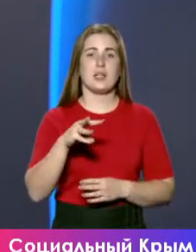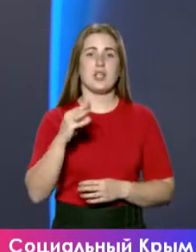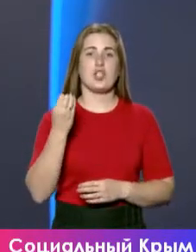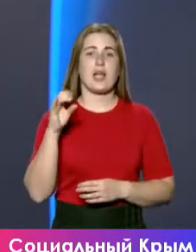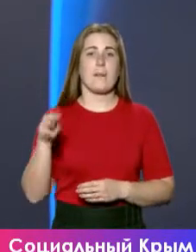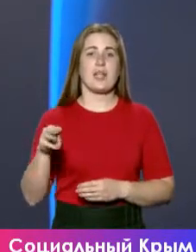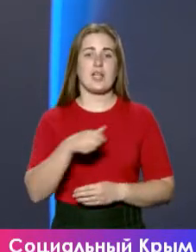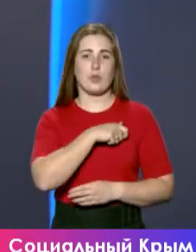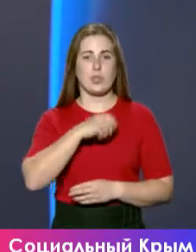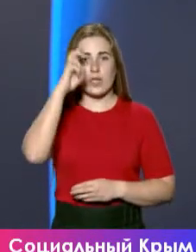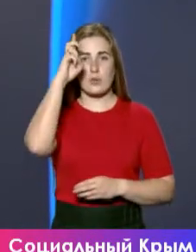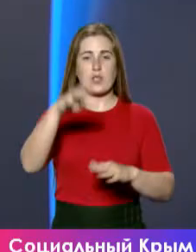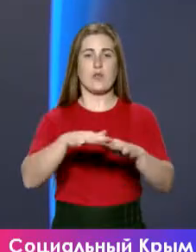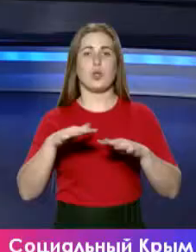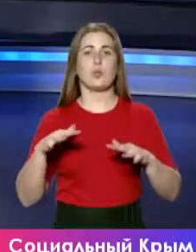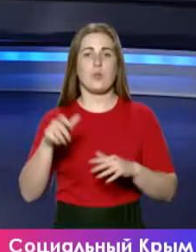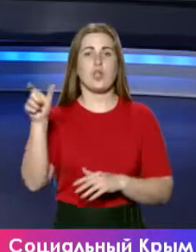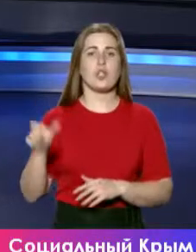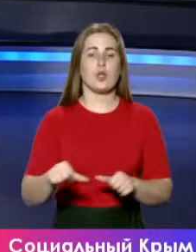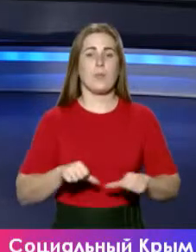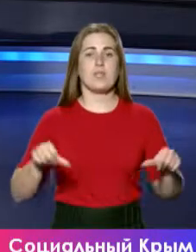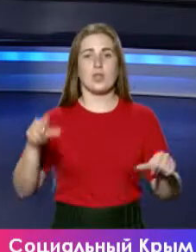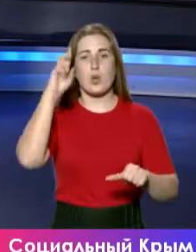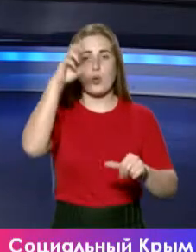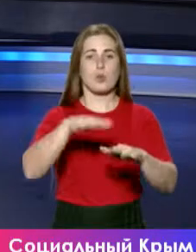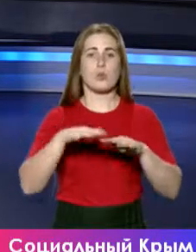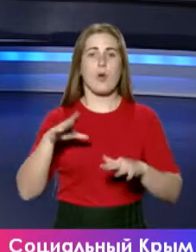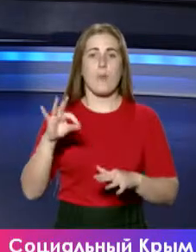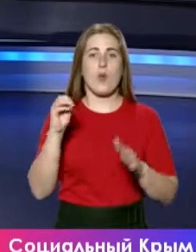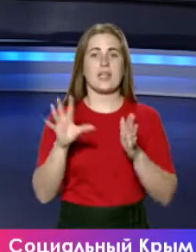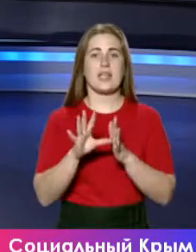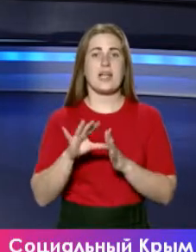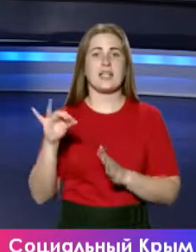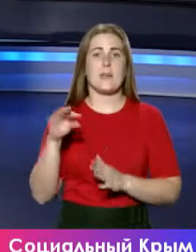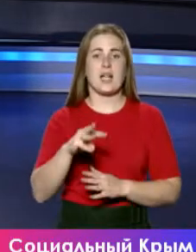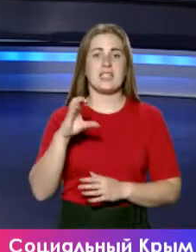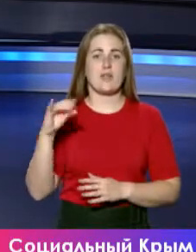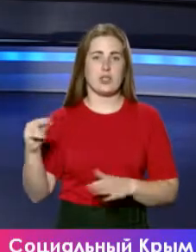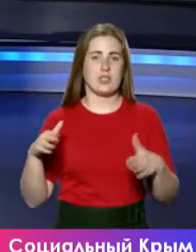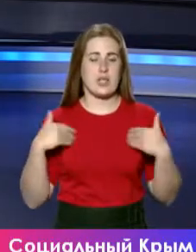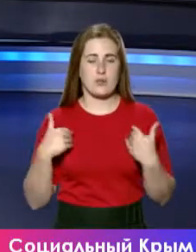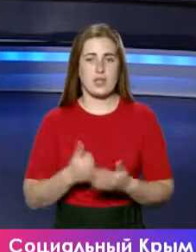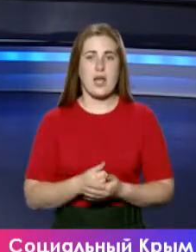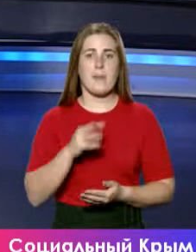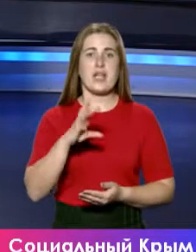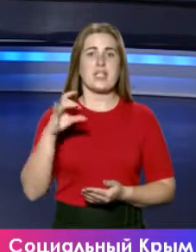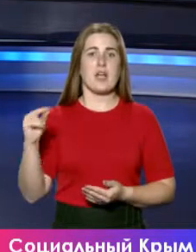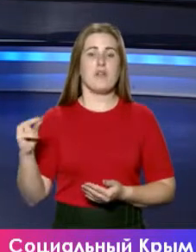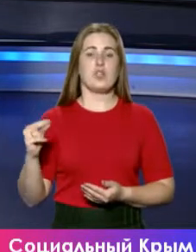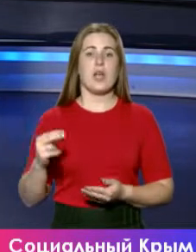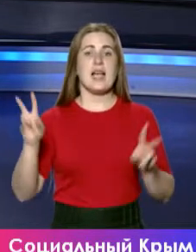Шеремет, депутат Государственной Думы, член комитета Госдумы по энергетике. Михаил Сергеевич, здравствуйте! Михаил Сергеевич,